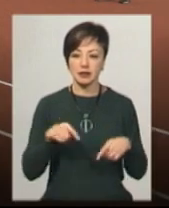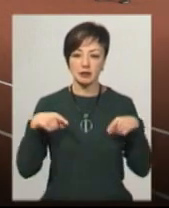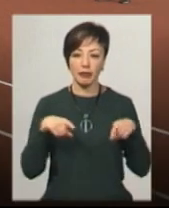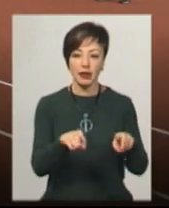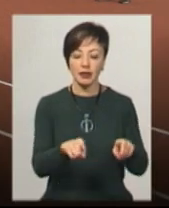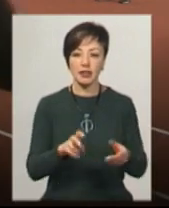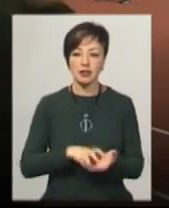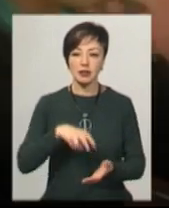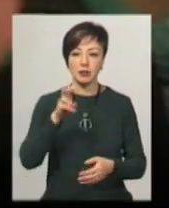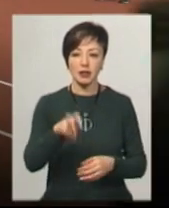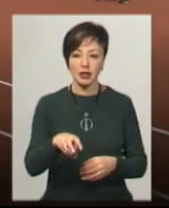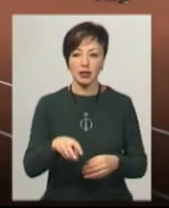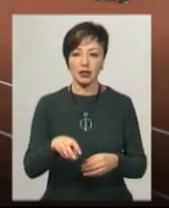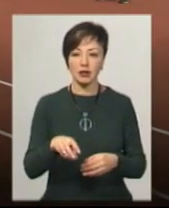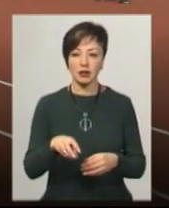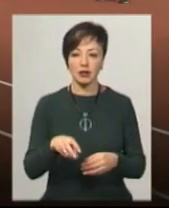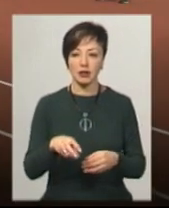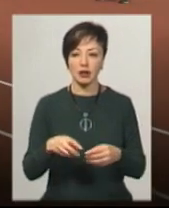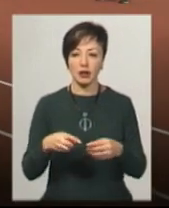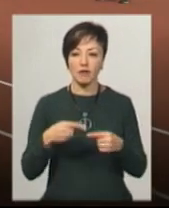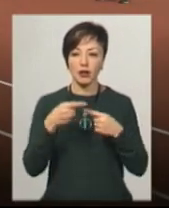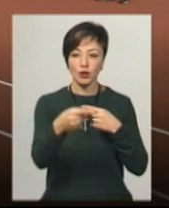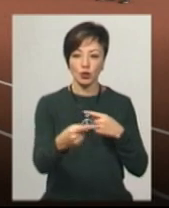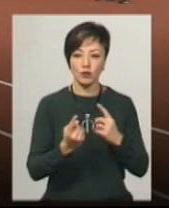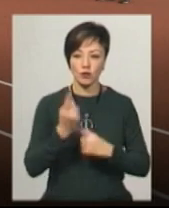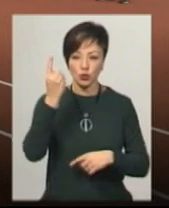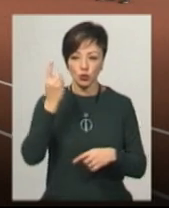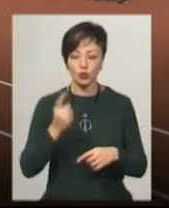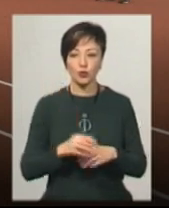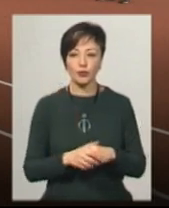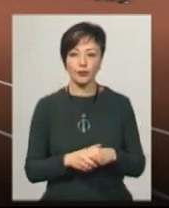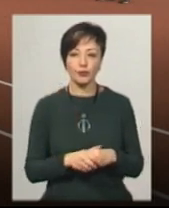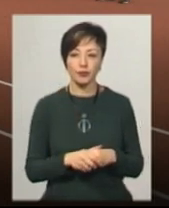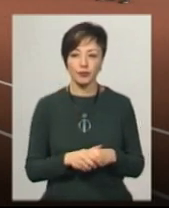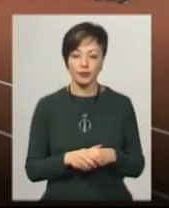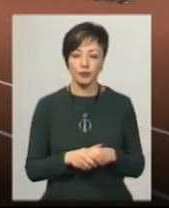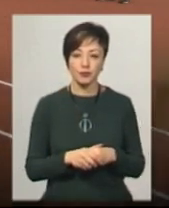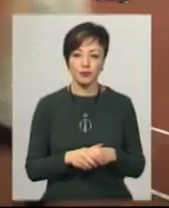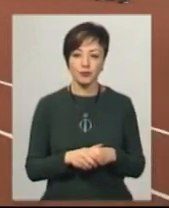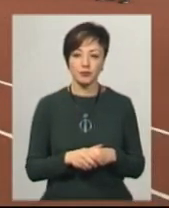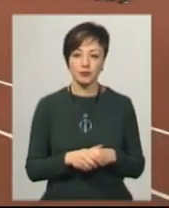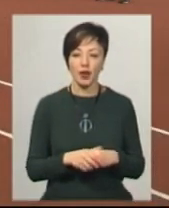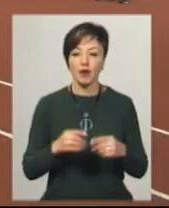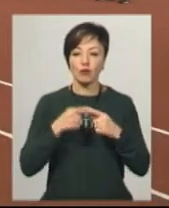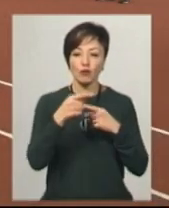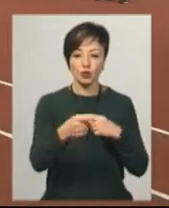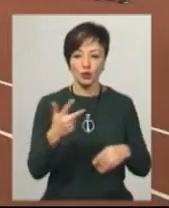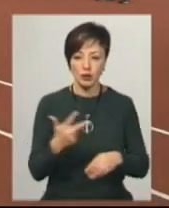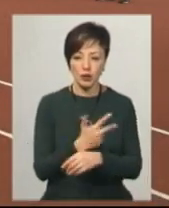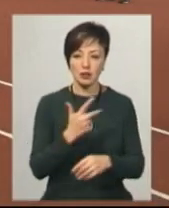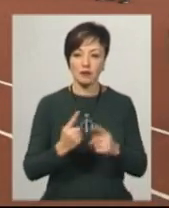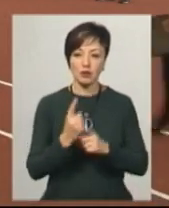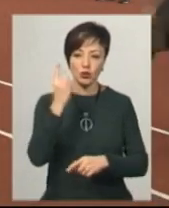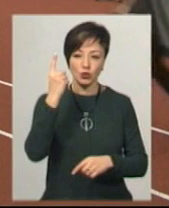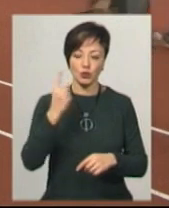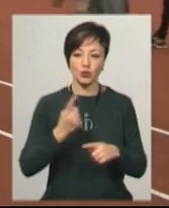стрибки горизонтальні та вертикальні. Мається на увазі стрибоку довжину по трійні та стрибоку